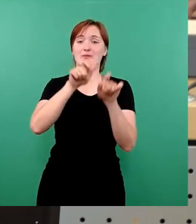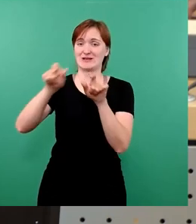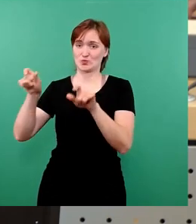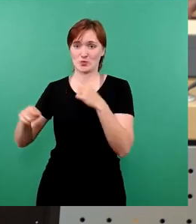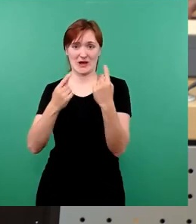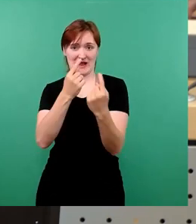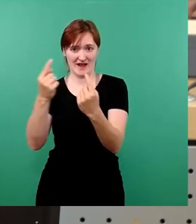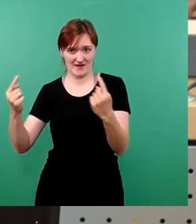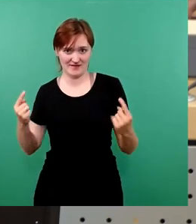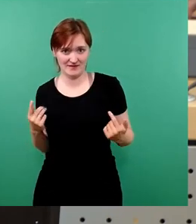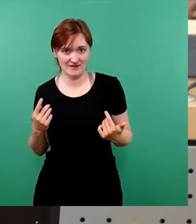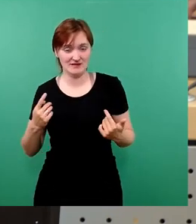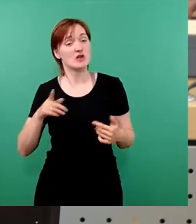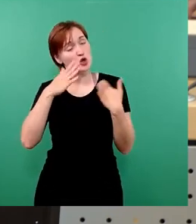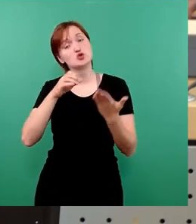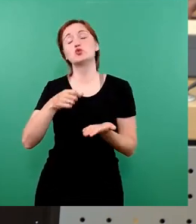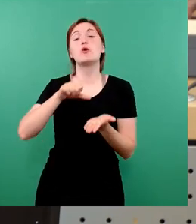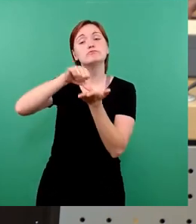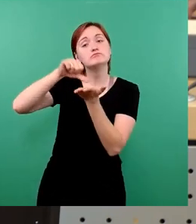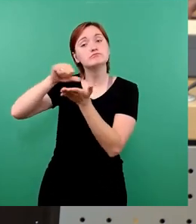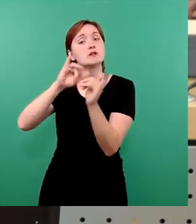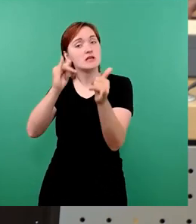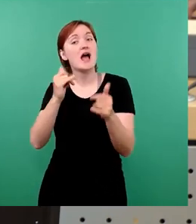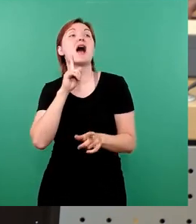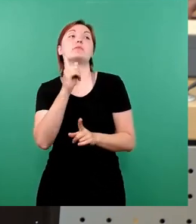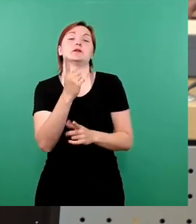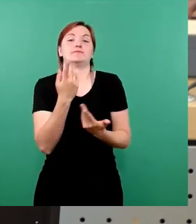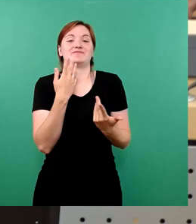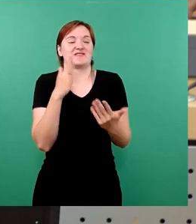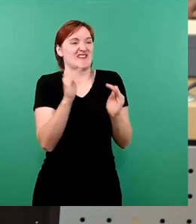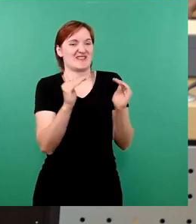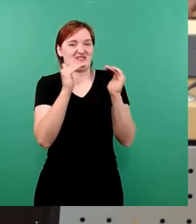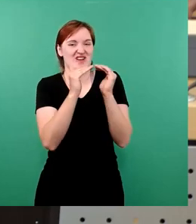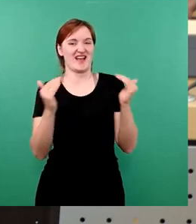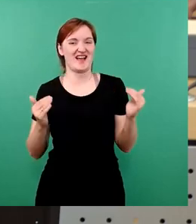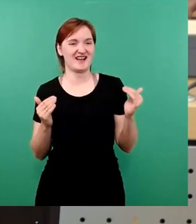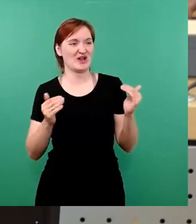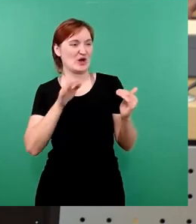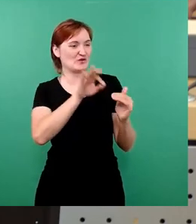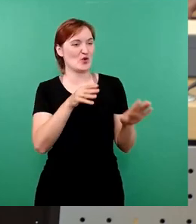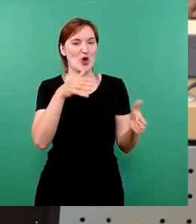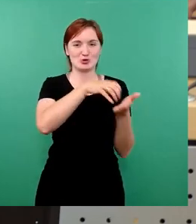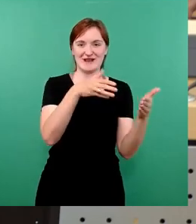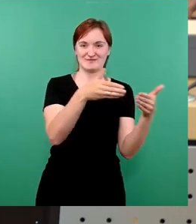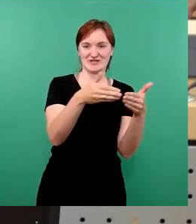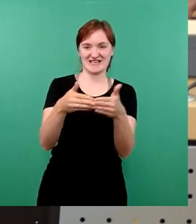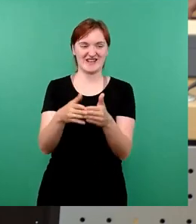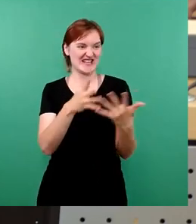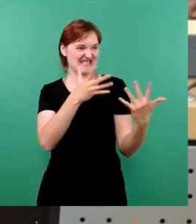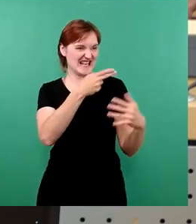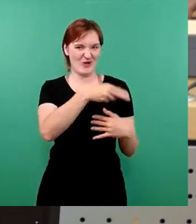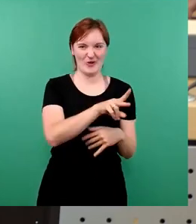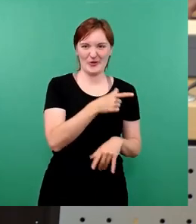sie auch kriegen, da sind wir auch nicht dagegen. Aber es ist natürlich unfair so zu tun, als wären das die gleichen wie die 10 Euro in den